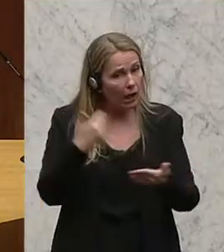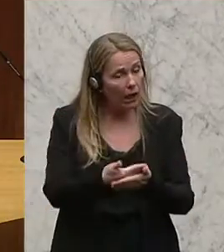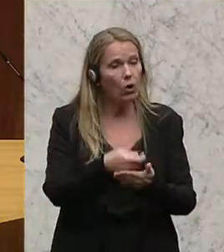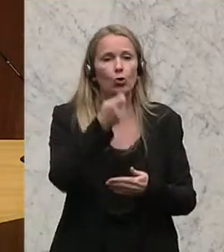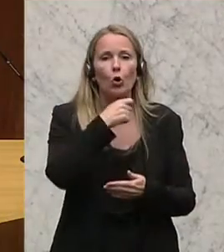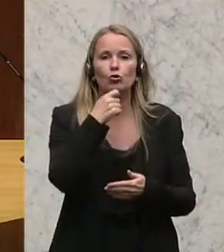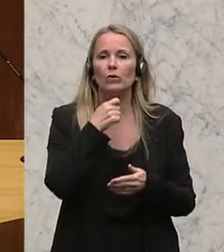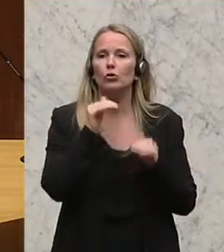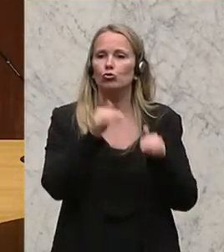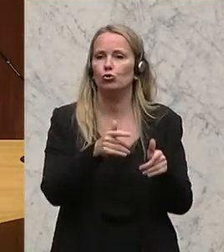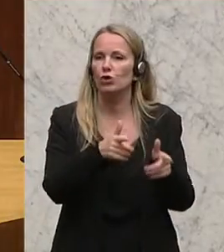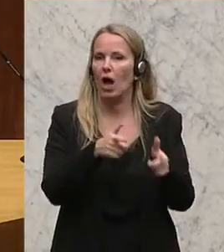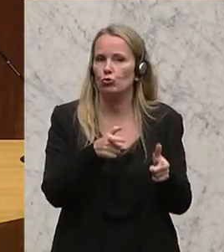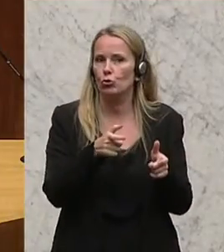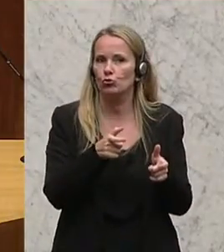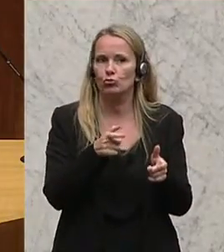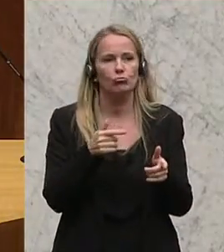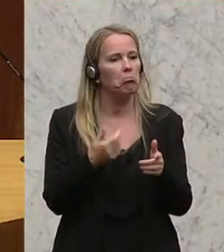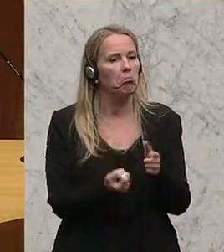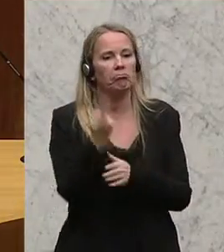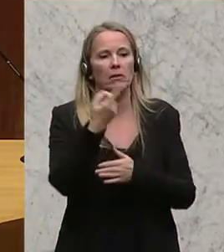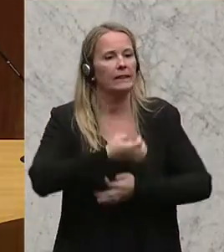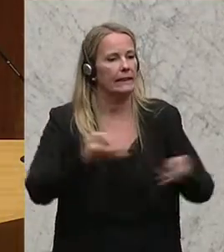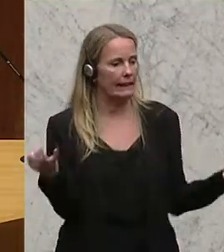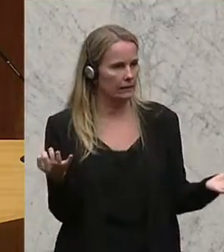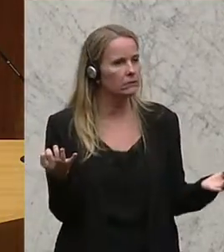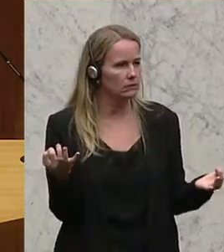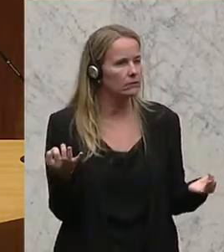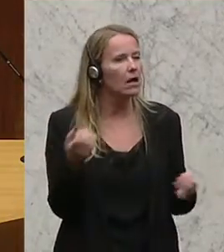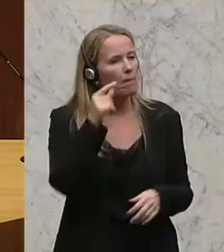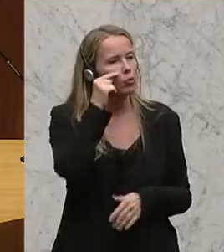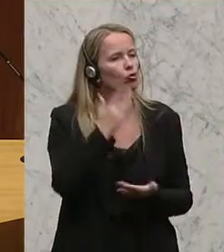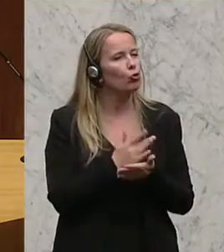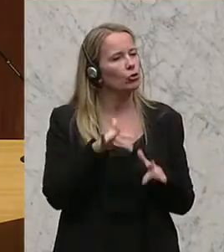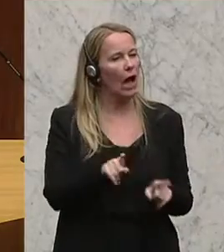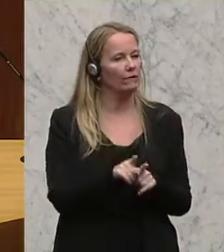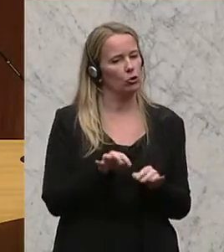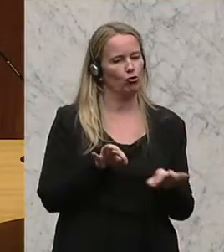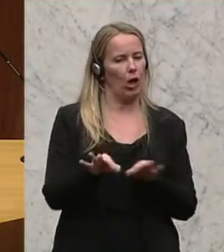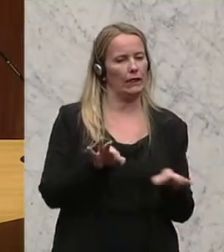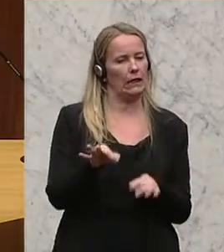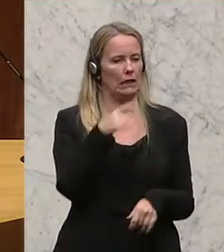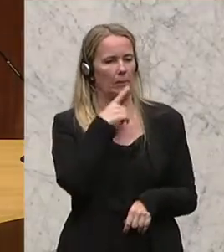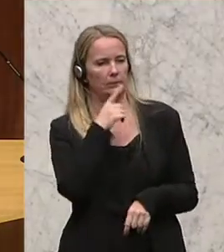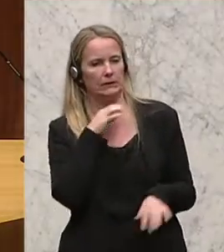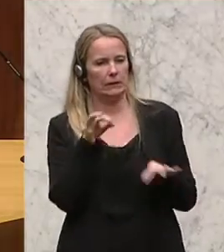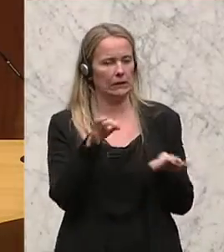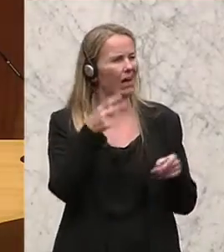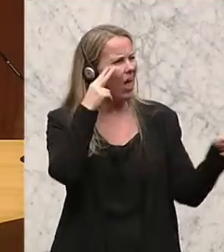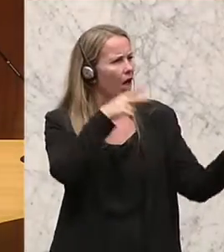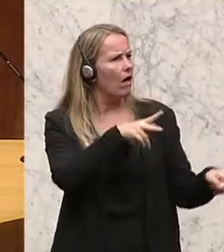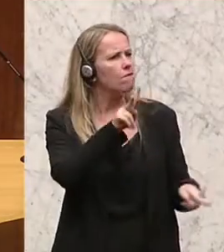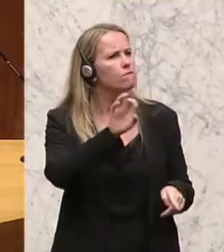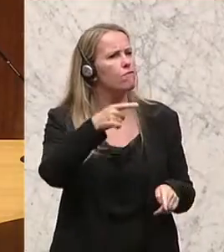Konsumentenschutzausschuss nicht mehr vor. Und da steckt sehr wohl System dahinter. Und Herr Vogel, Sie haben es gesagt, die